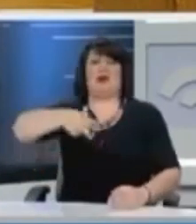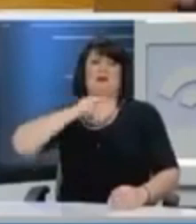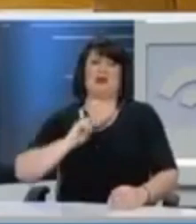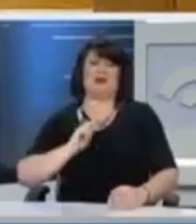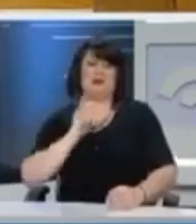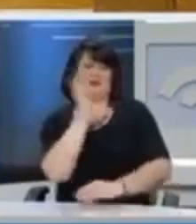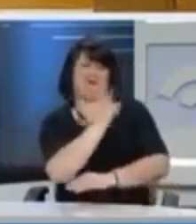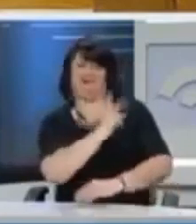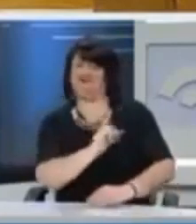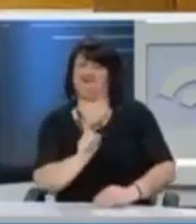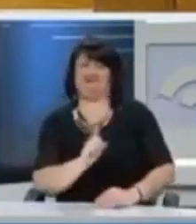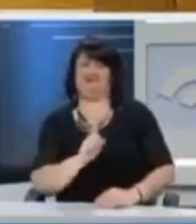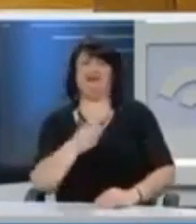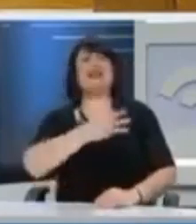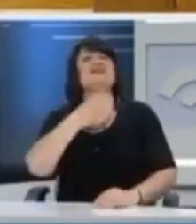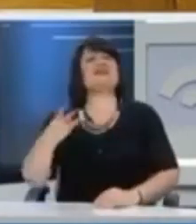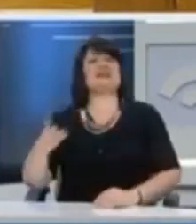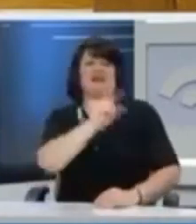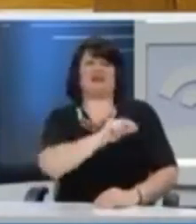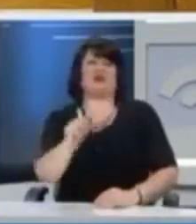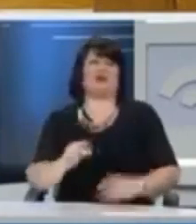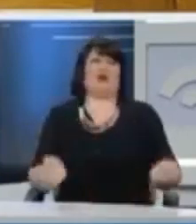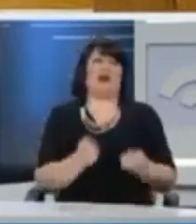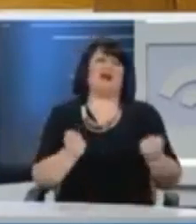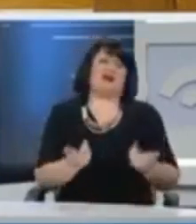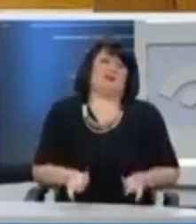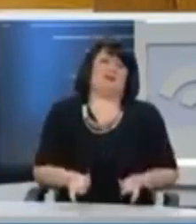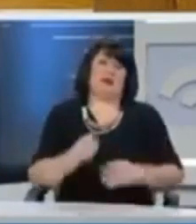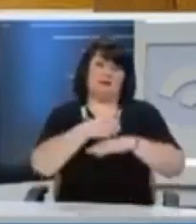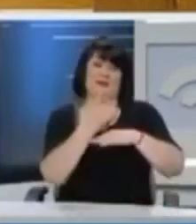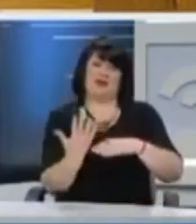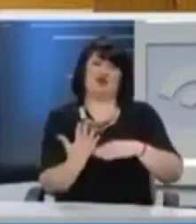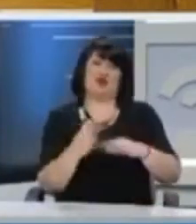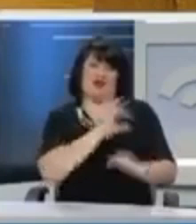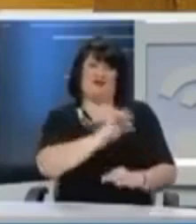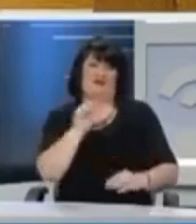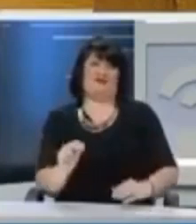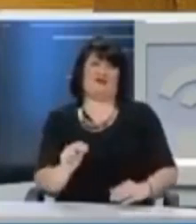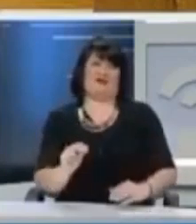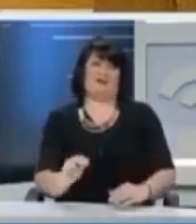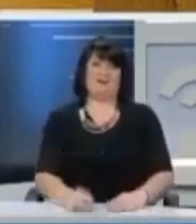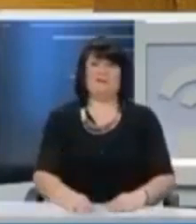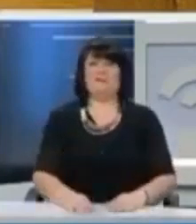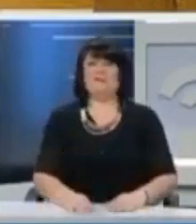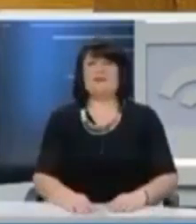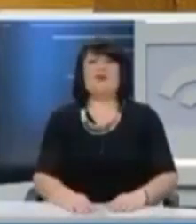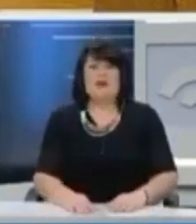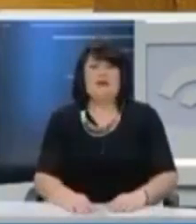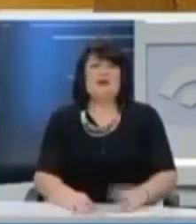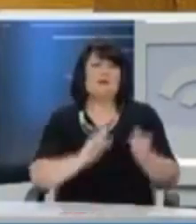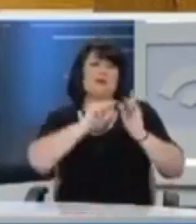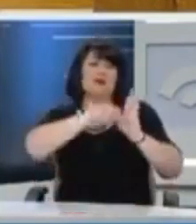Και δεν καταγραμώ μόνο εσάς και οι σύντροφοι του ΣΥΡΙΖΑ. Ακριβώς το ίδιο έκαναν. Το ΠΑΣΟΚ έκανε ακριβώς το ίδιο. Το μνημονιακό τόξο